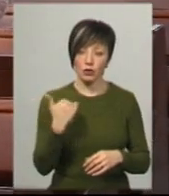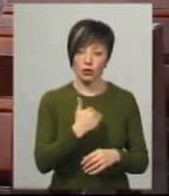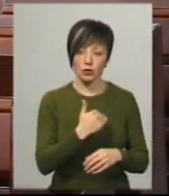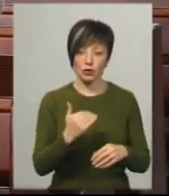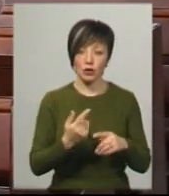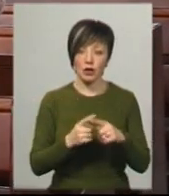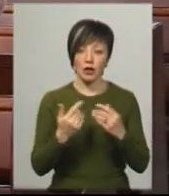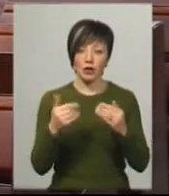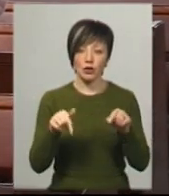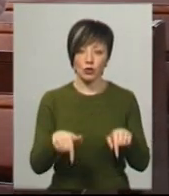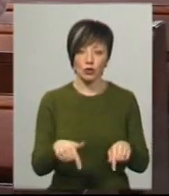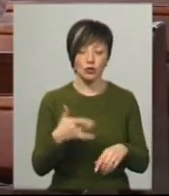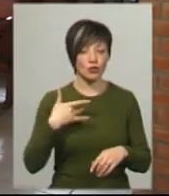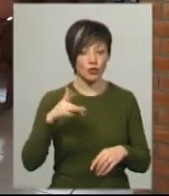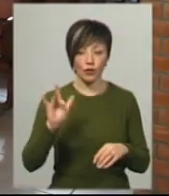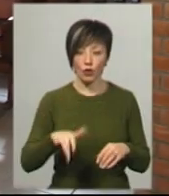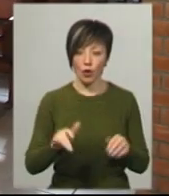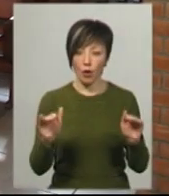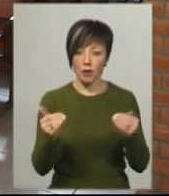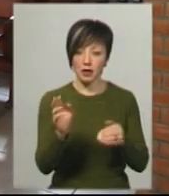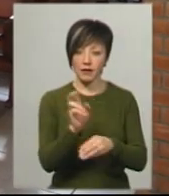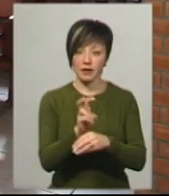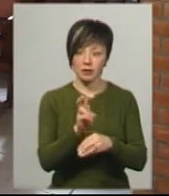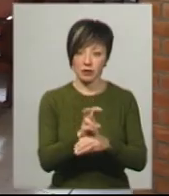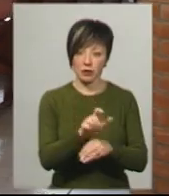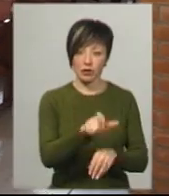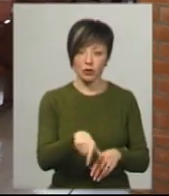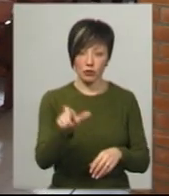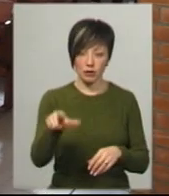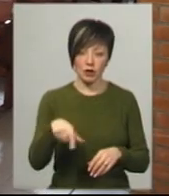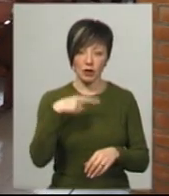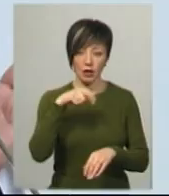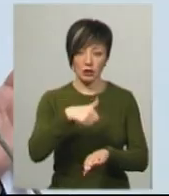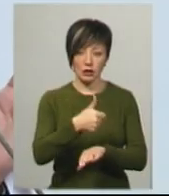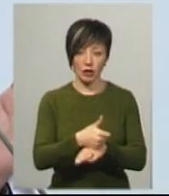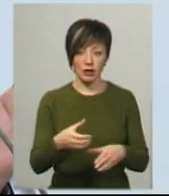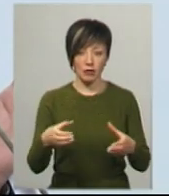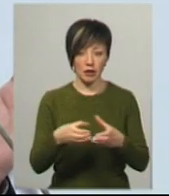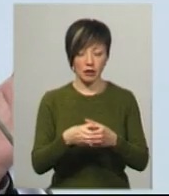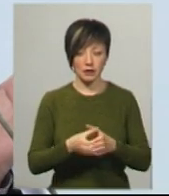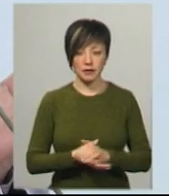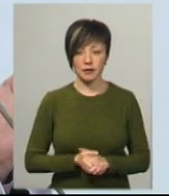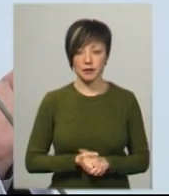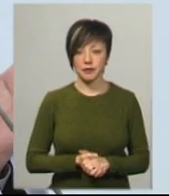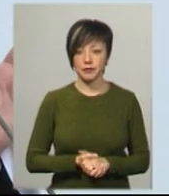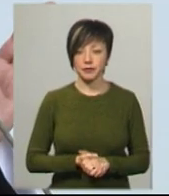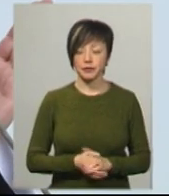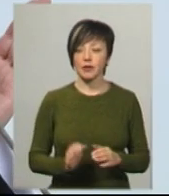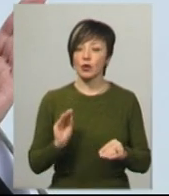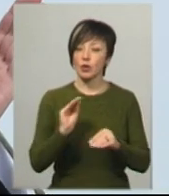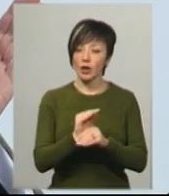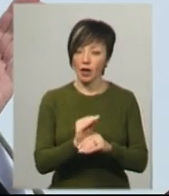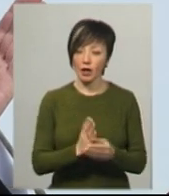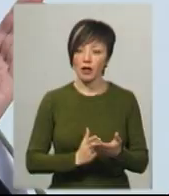царя Всесвіту. Тут діють суворі обмеження на їх відвідування вірними, каже настоятель парафії отець Микола Лучинський. Додає,